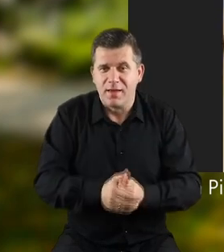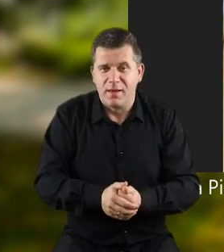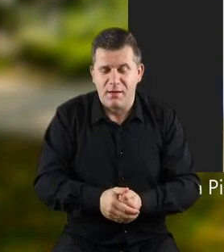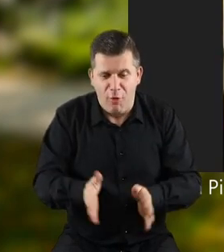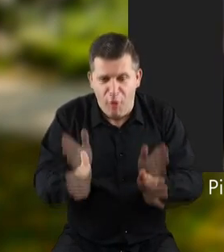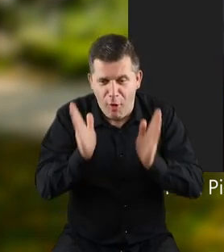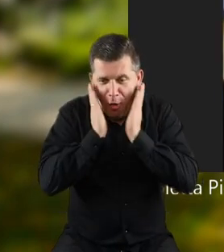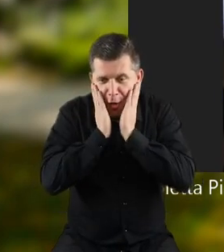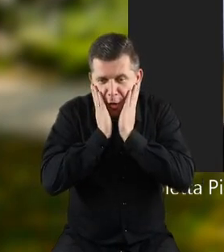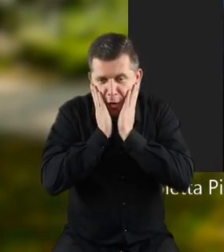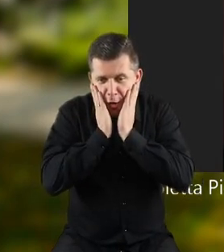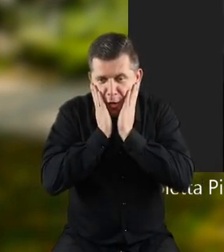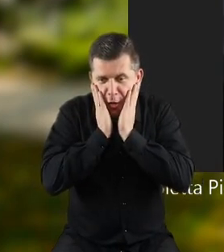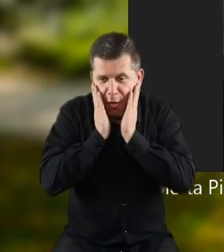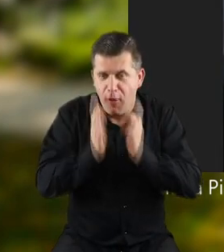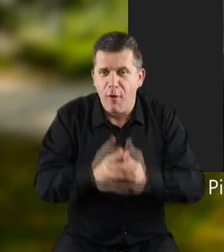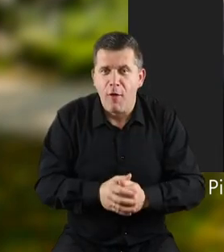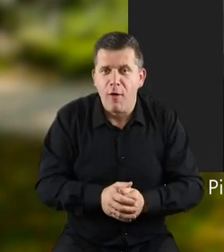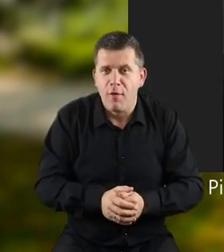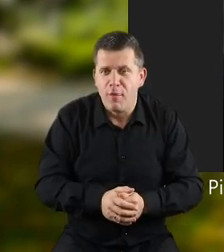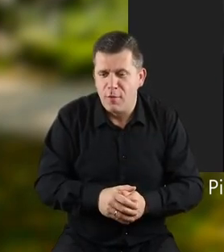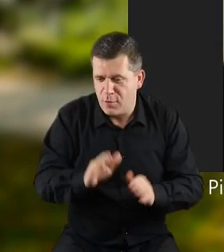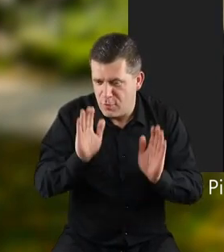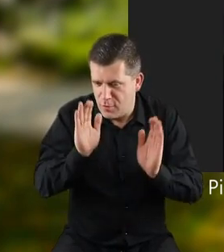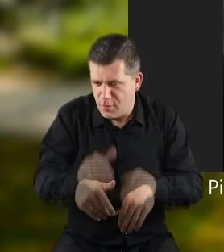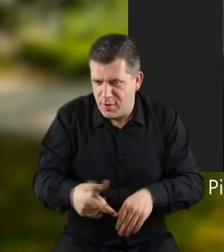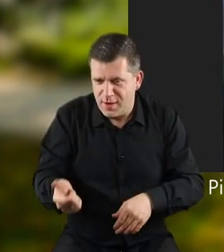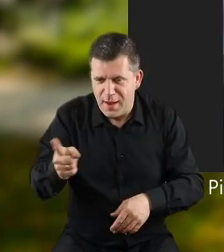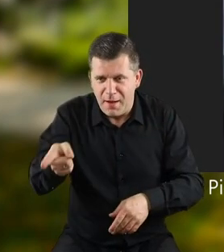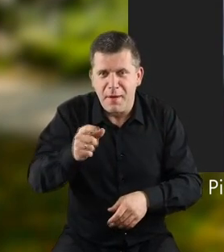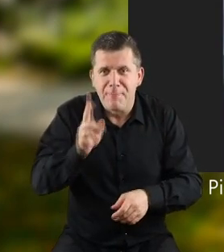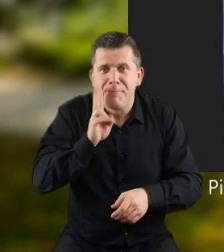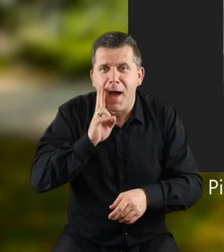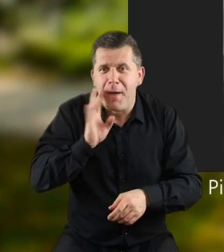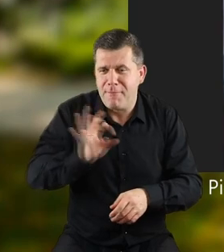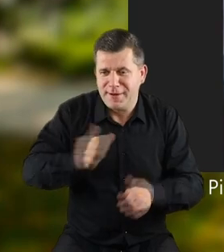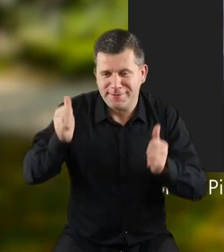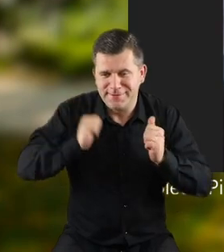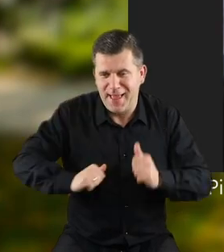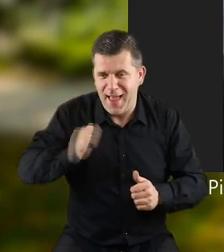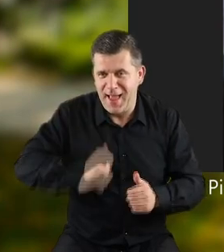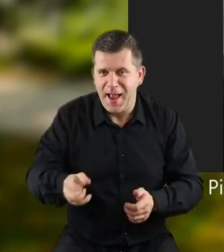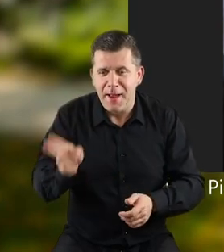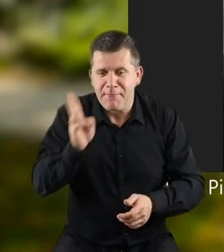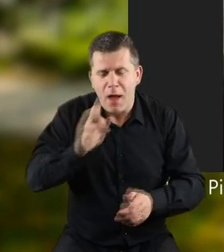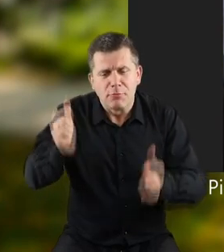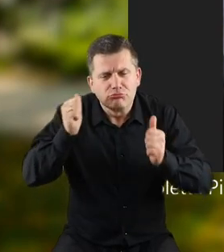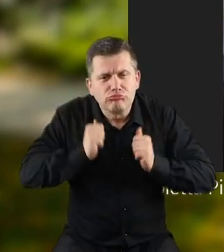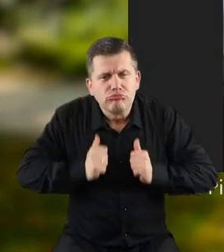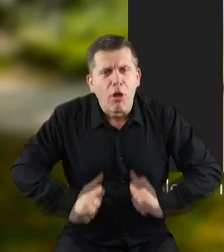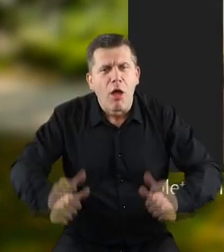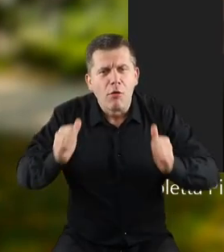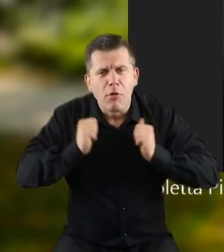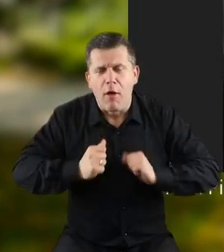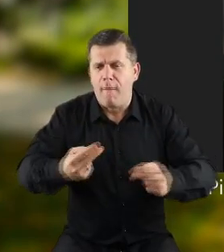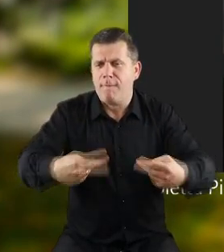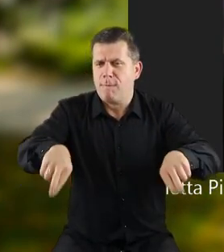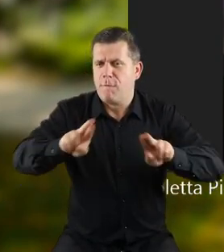Ojej, ojej, moja nasia już to na mnie czeka. A mama czekała.